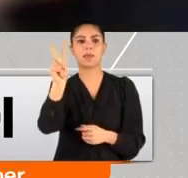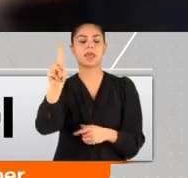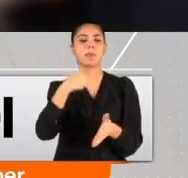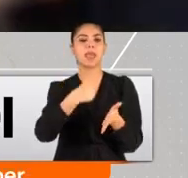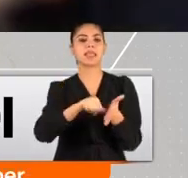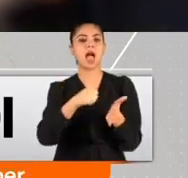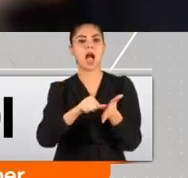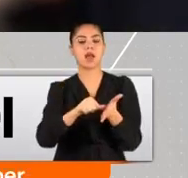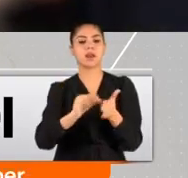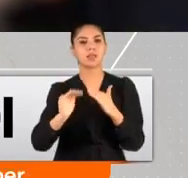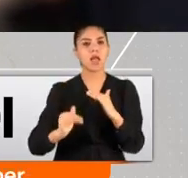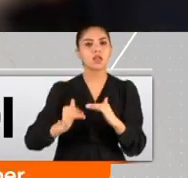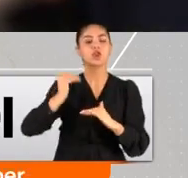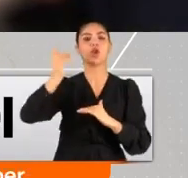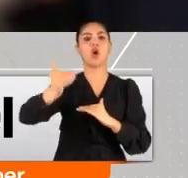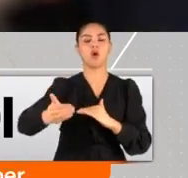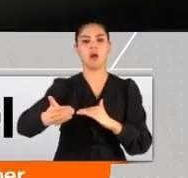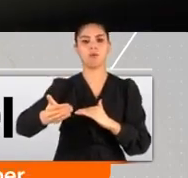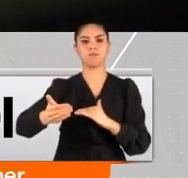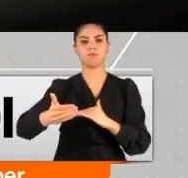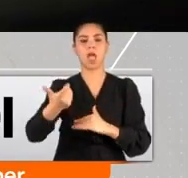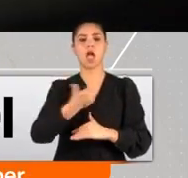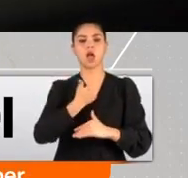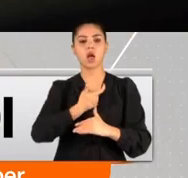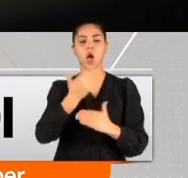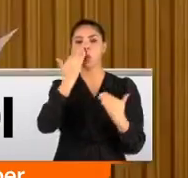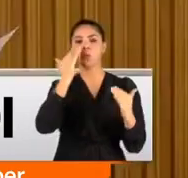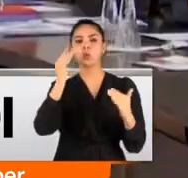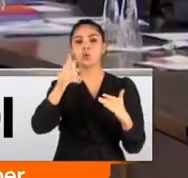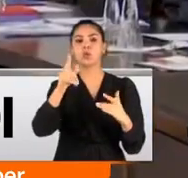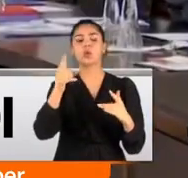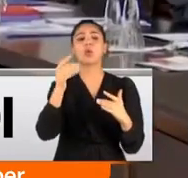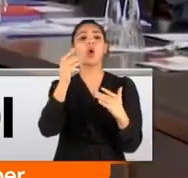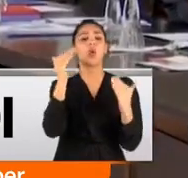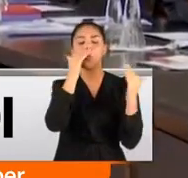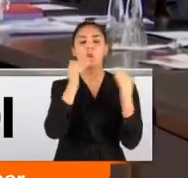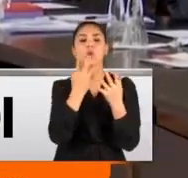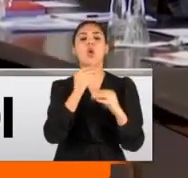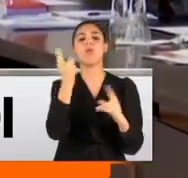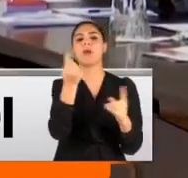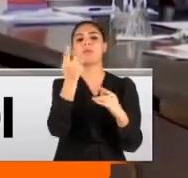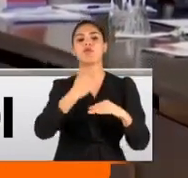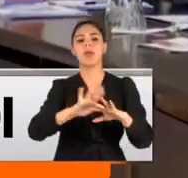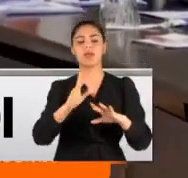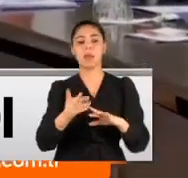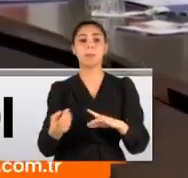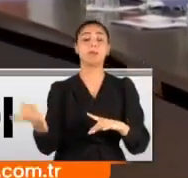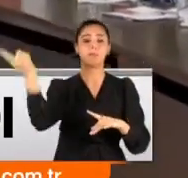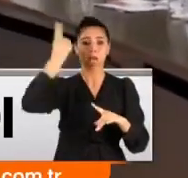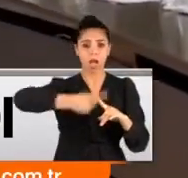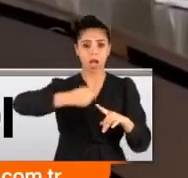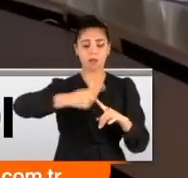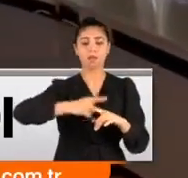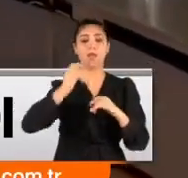tarihinden itibaren kanun dışı bir şey yapmayın, durun. Hatta sözlerini bir adım daha ileri taşıdı ve